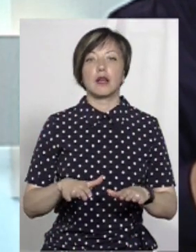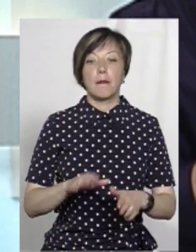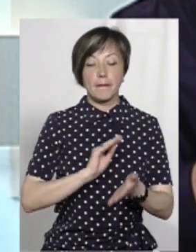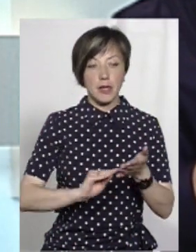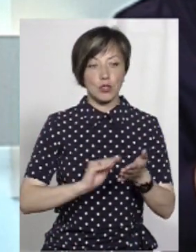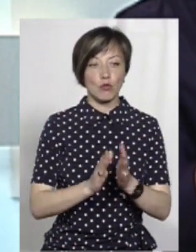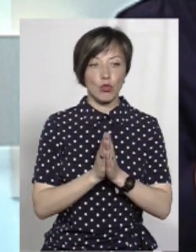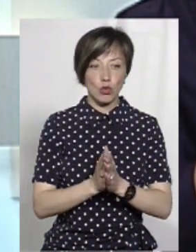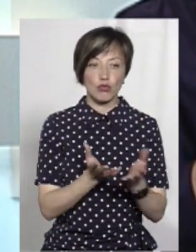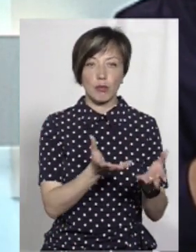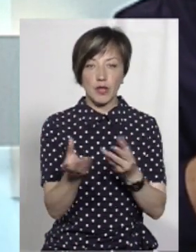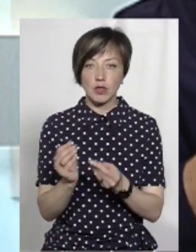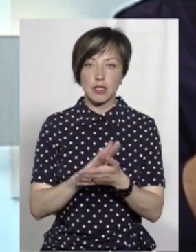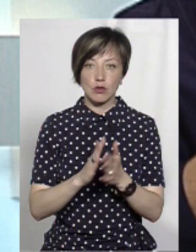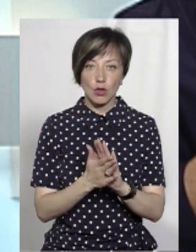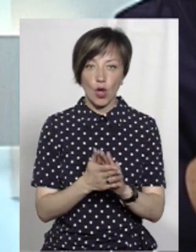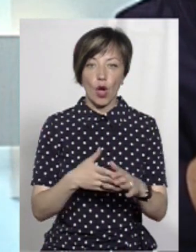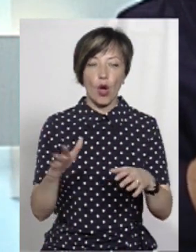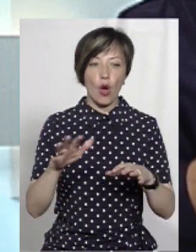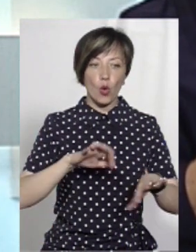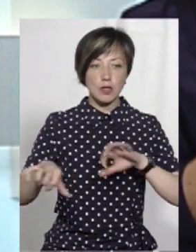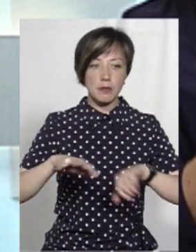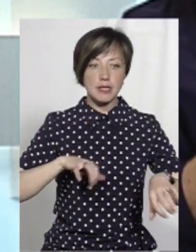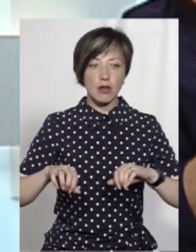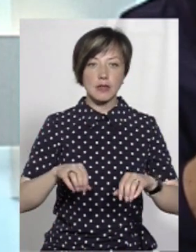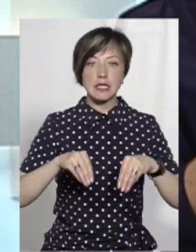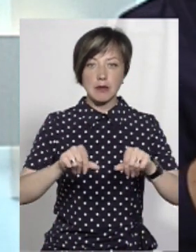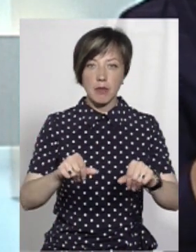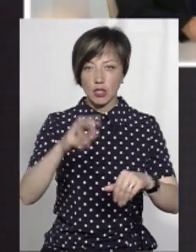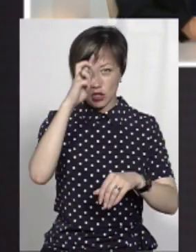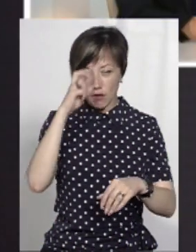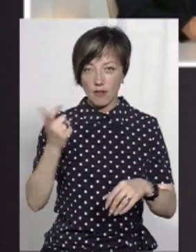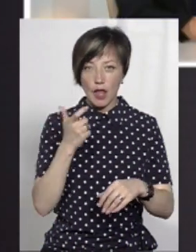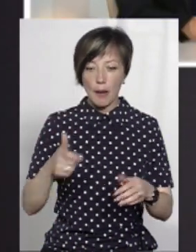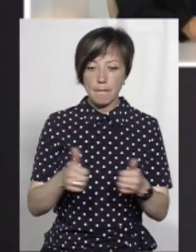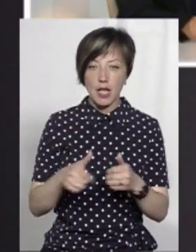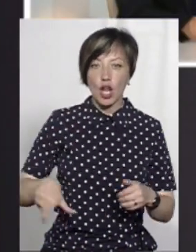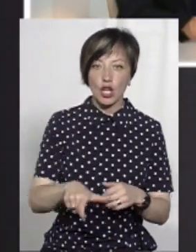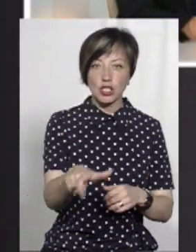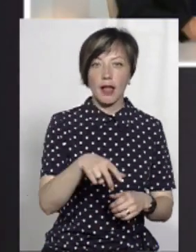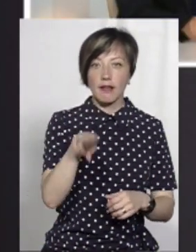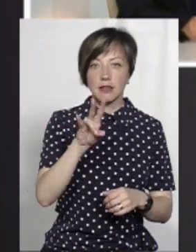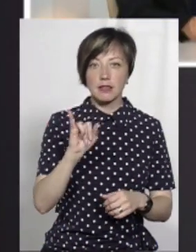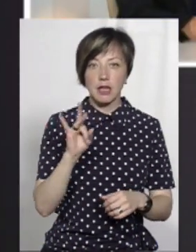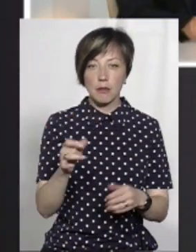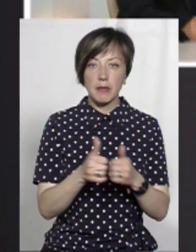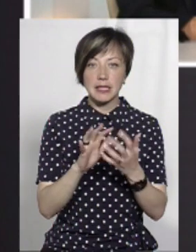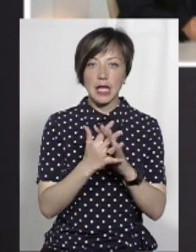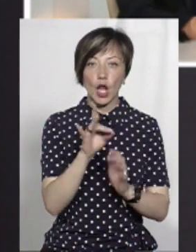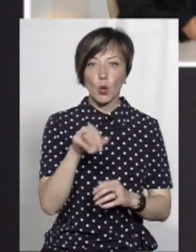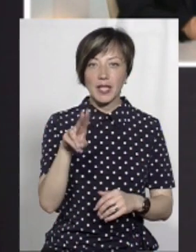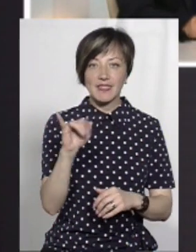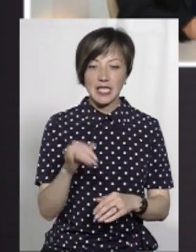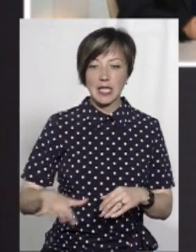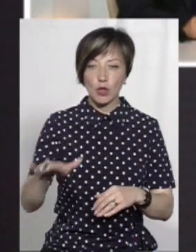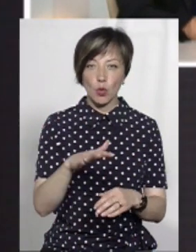Пише. Прошу вплинути на ситуацію з розбазарюванням земель державної власності біля річки Дністер, зокрема в Новушицькому районі біля села Рудківці, де